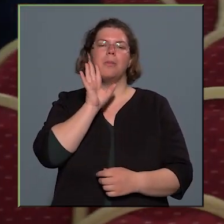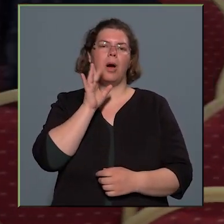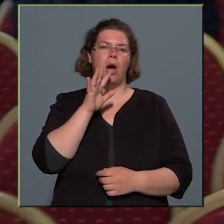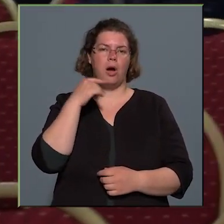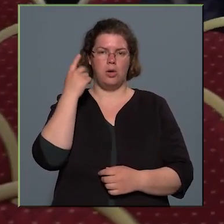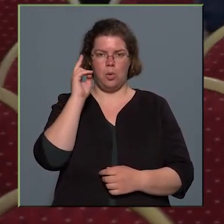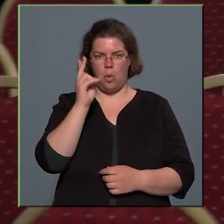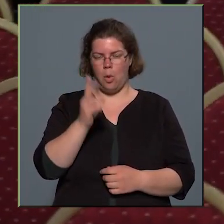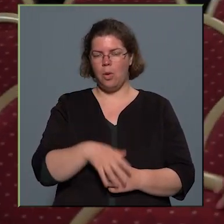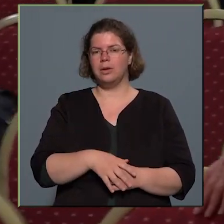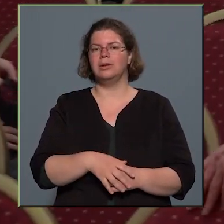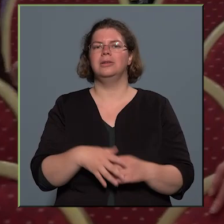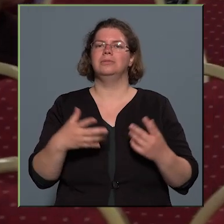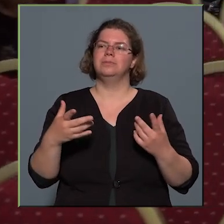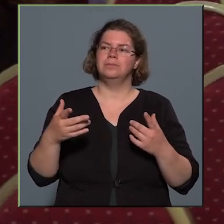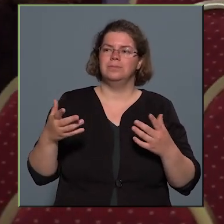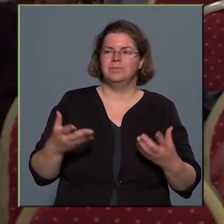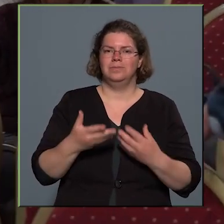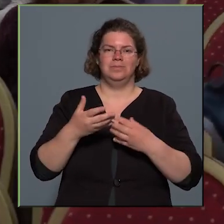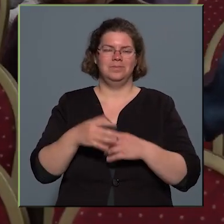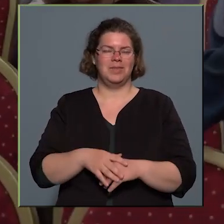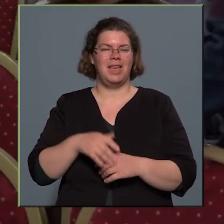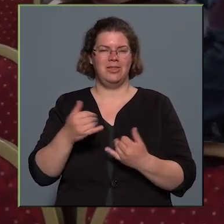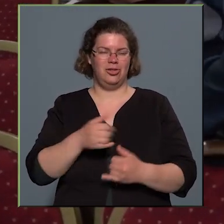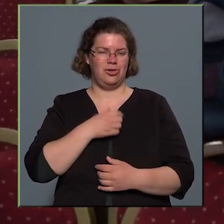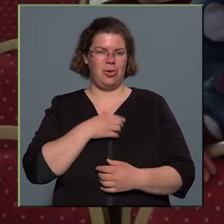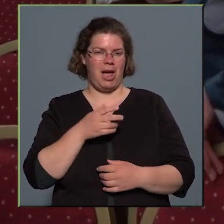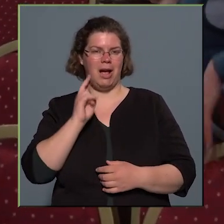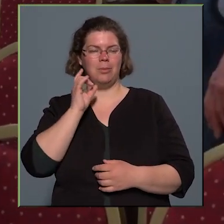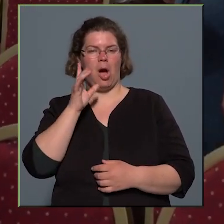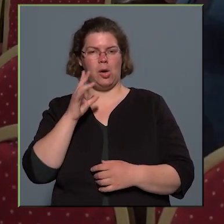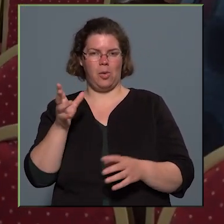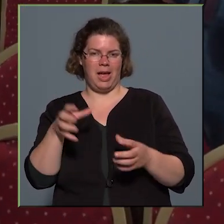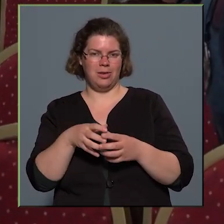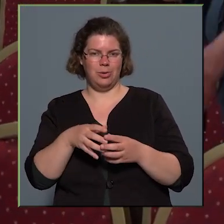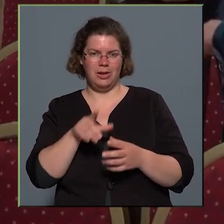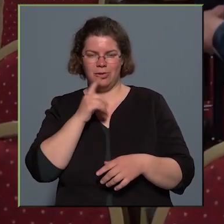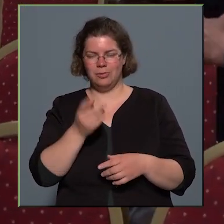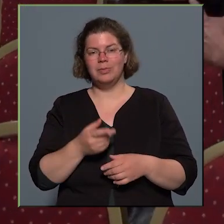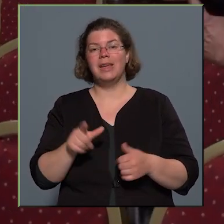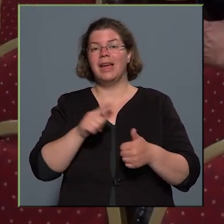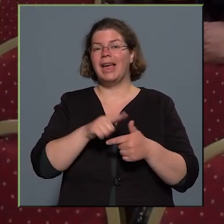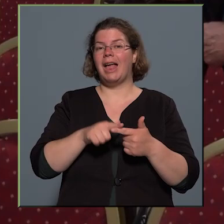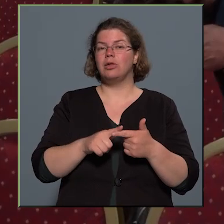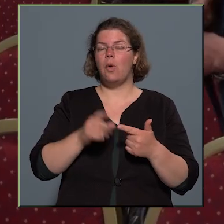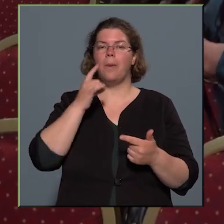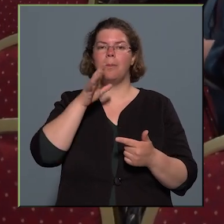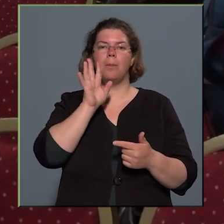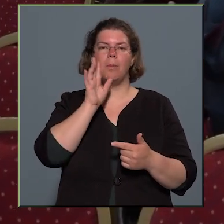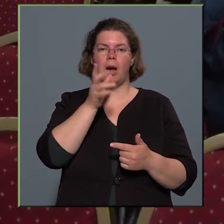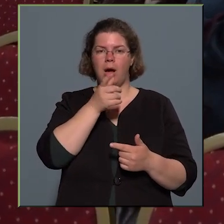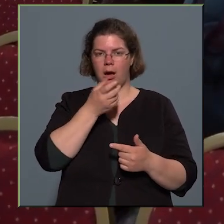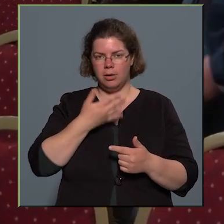együttes, akróbarok anszamb lép föl, és két Bach és egy Vivaldi